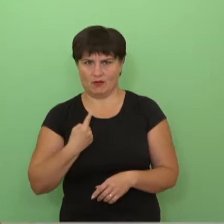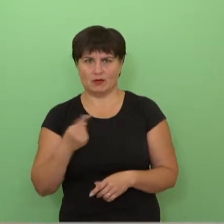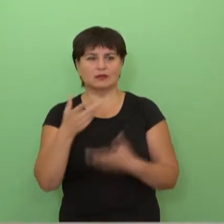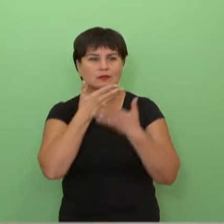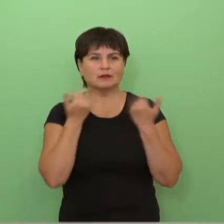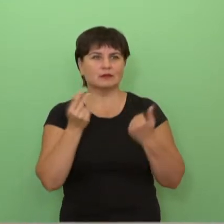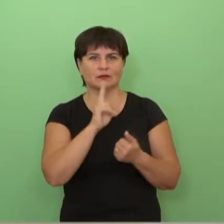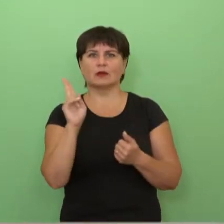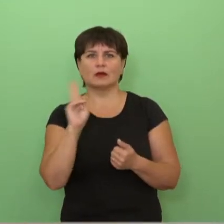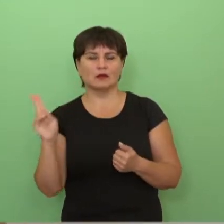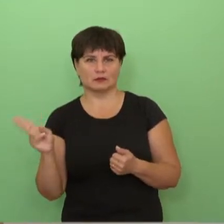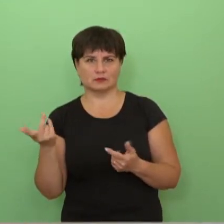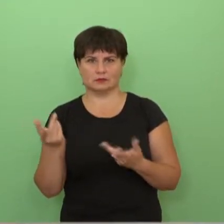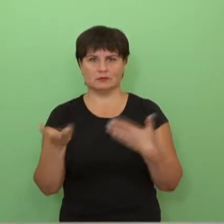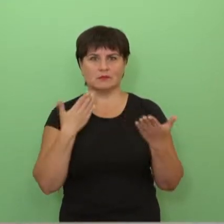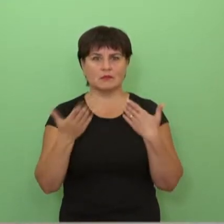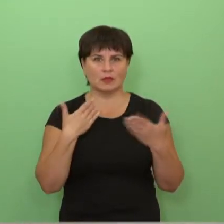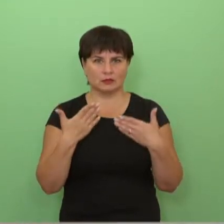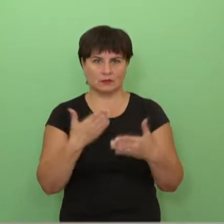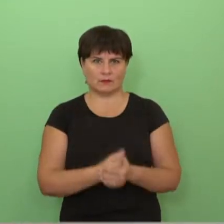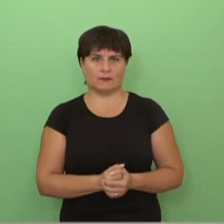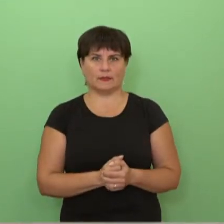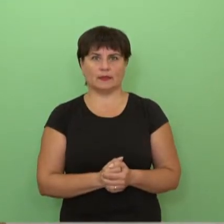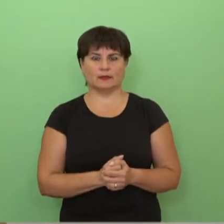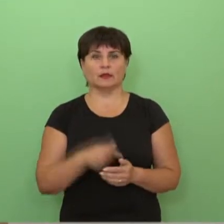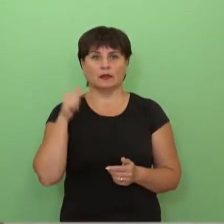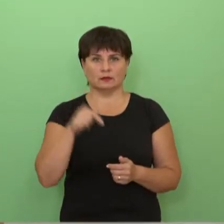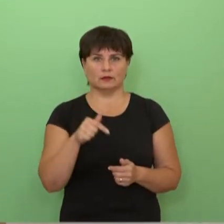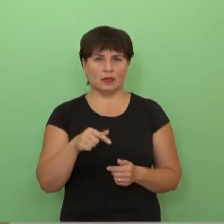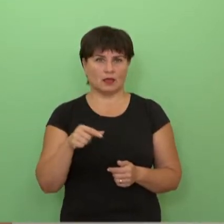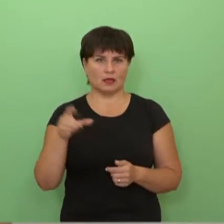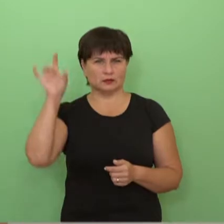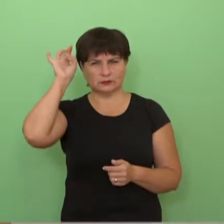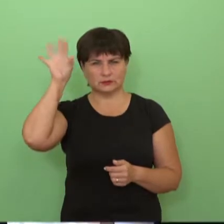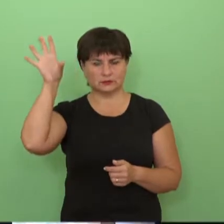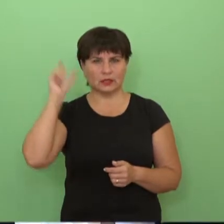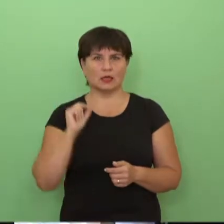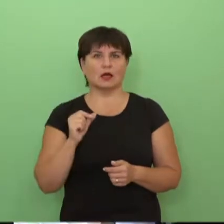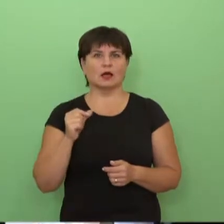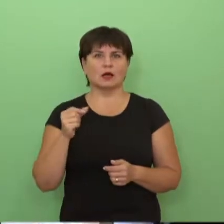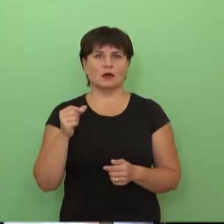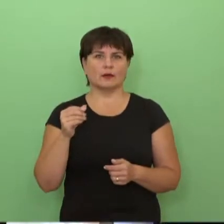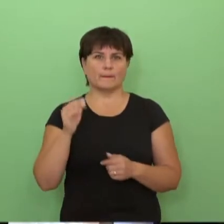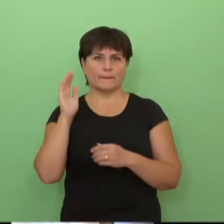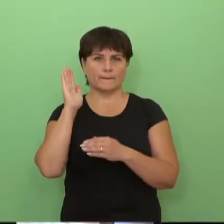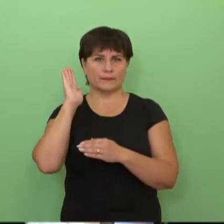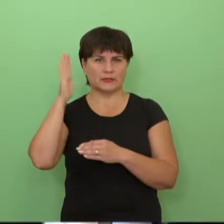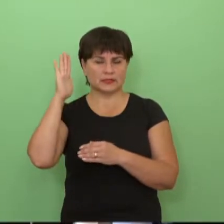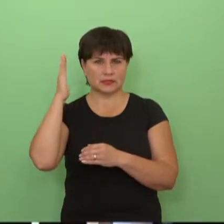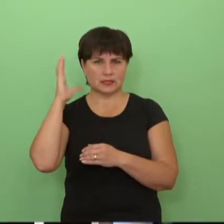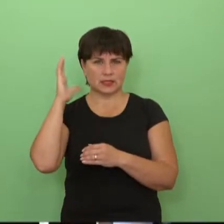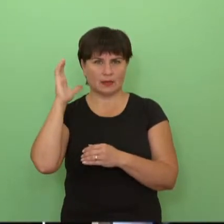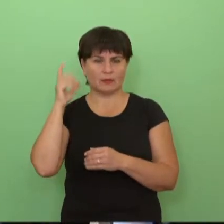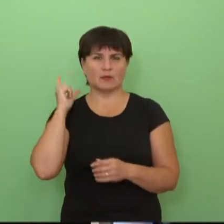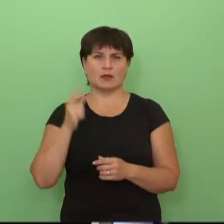seniorus, kurie jaučiasi vieniši ir kuriems iš tikrųjų nėra su ko pasikalbėti. Tai ta garčiojais dabrinė linija, kur